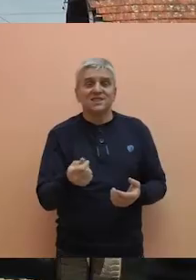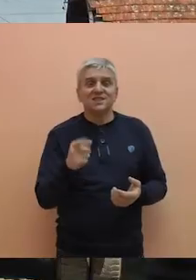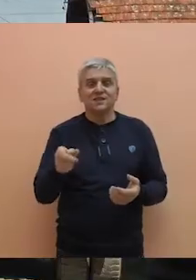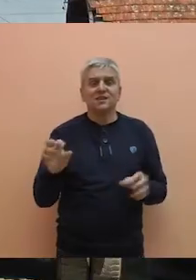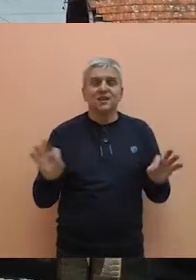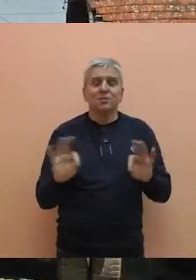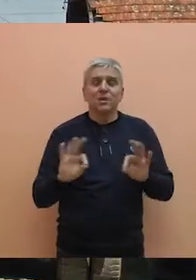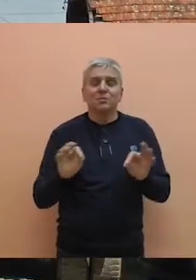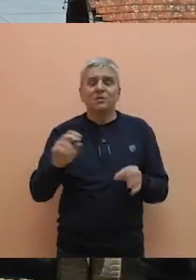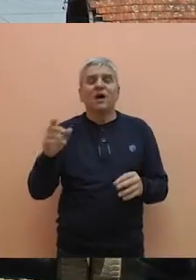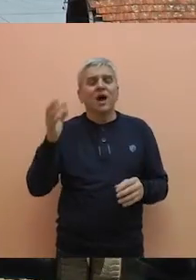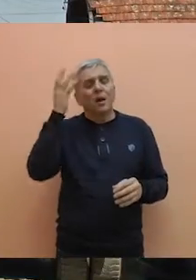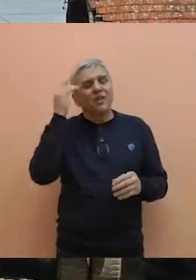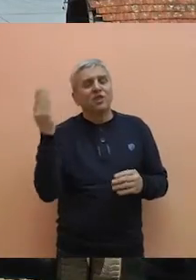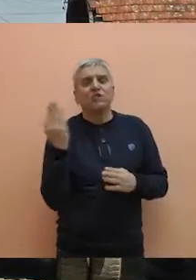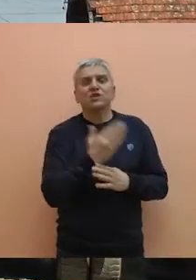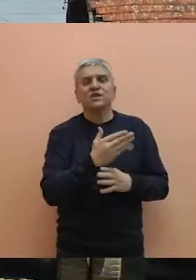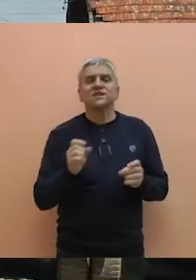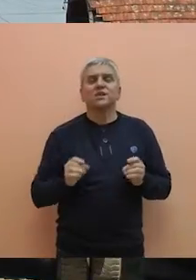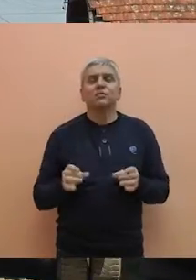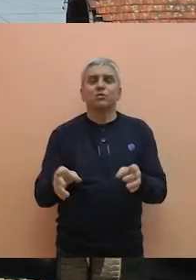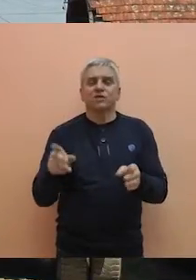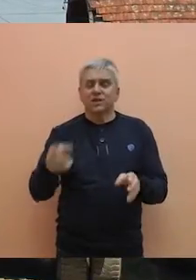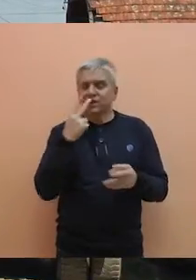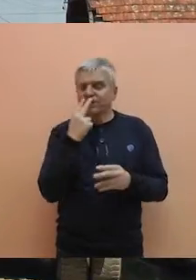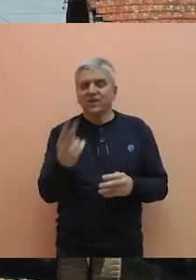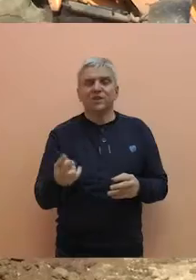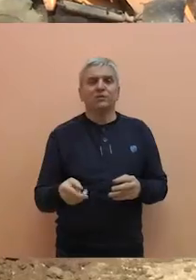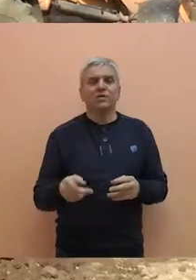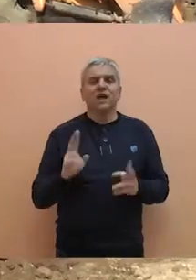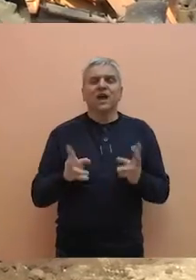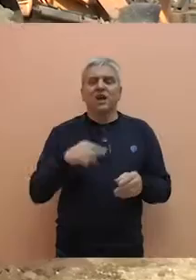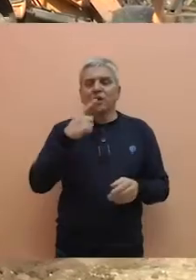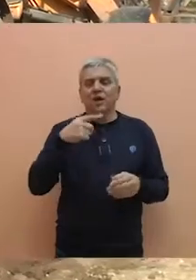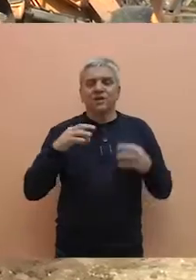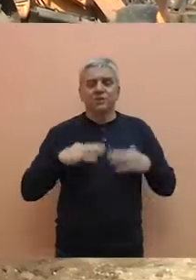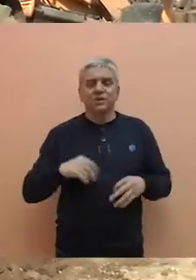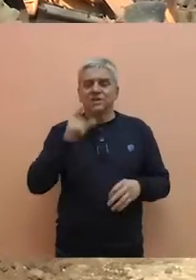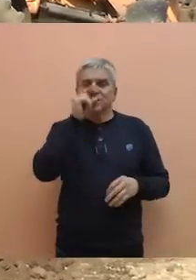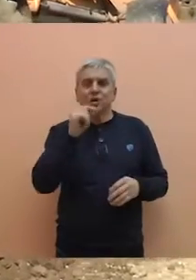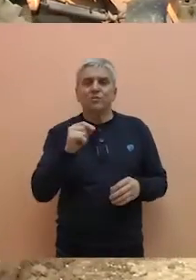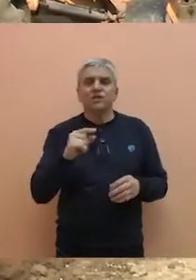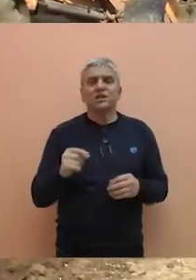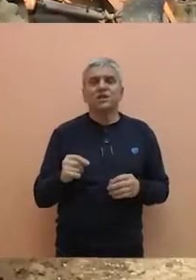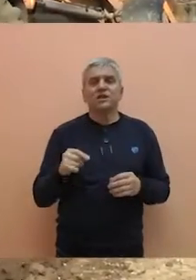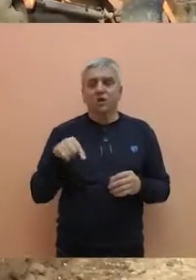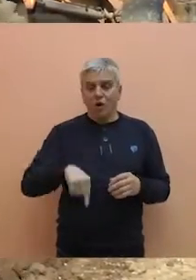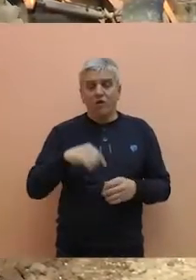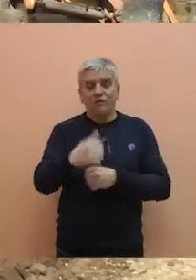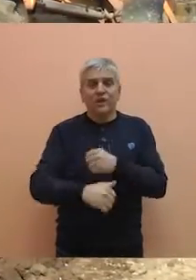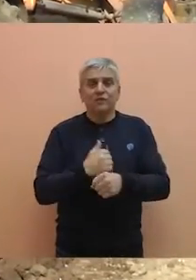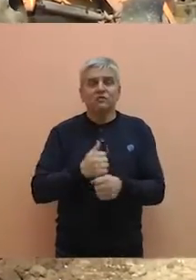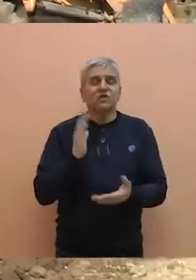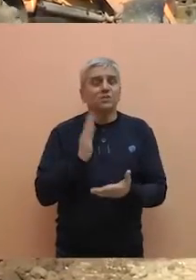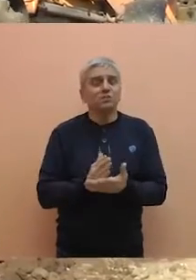pripremi radovi na Petrooselskom putu, tako da će biti prilike da obiđemo i te radove. Kako je predsednik opštine Beče Vuk Radujević rekao,